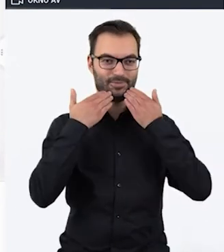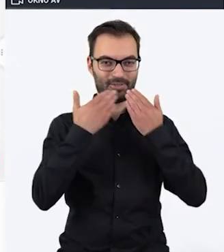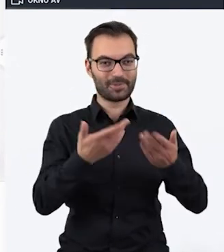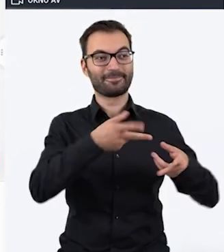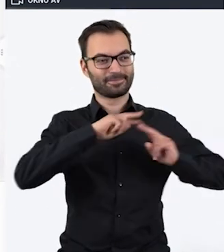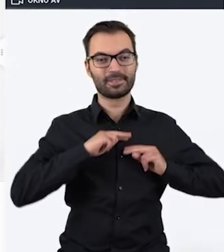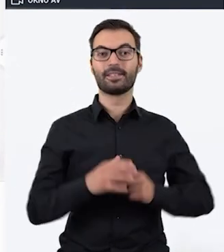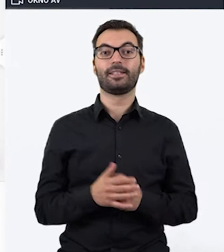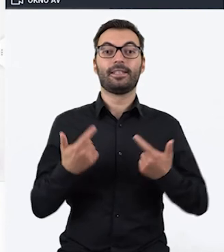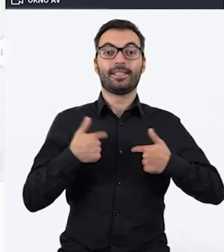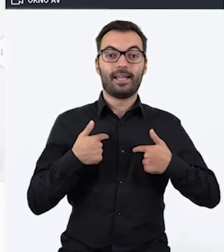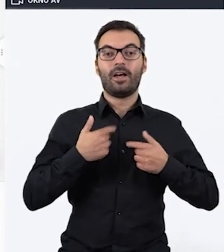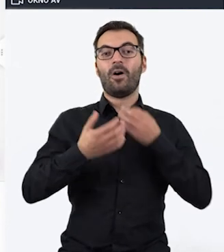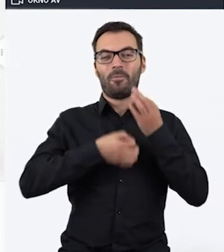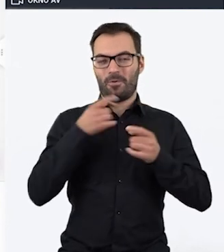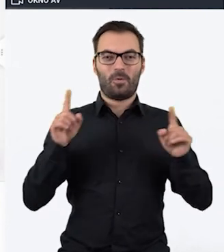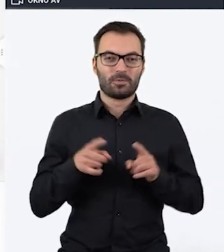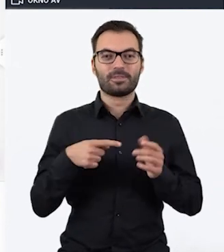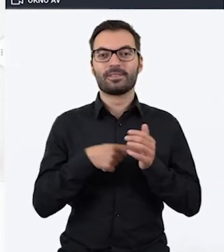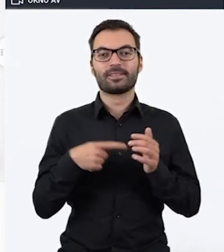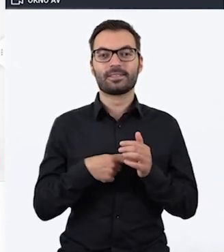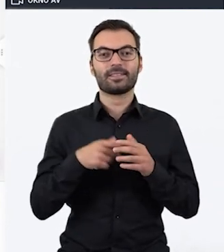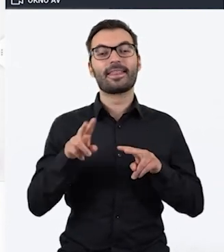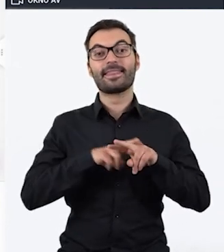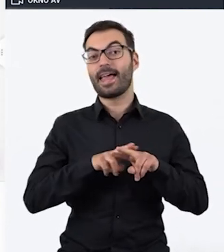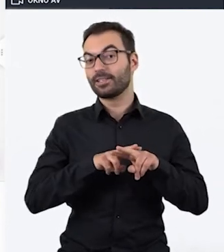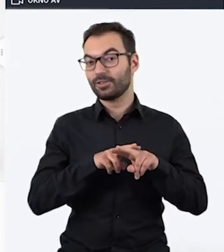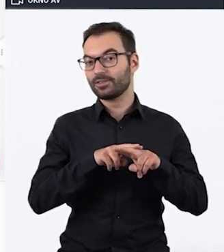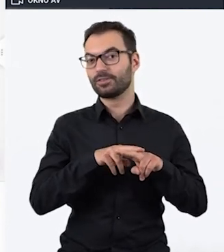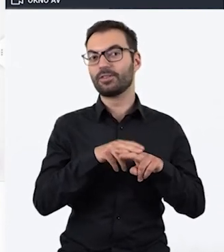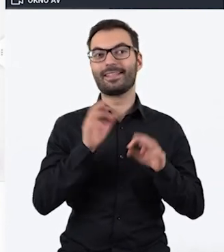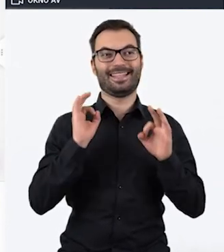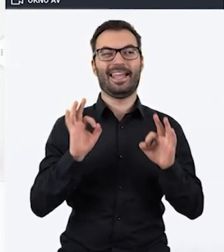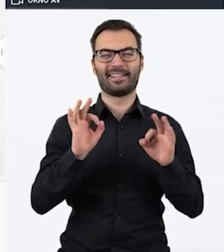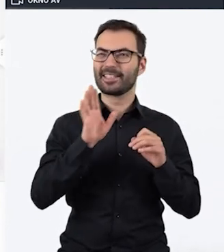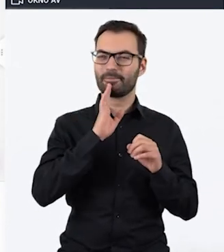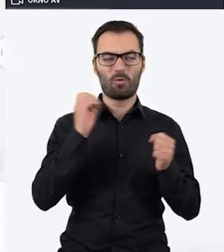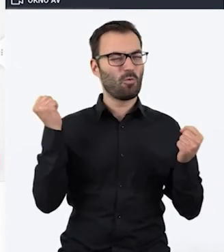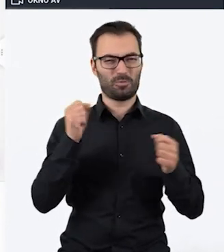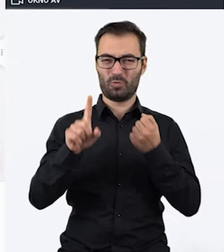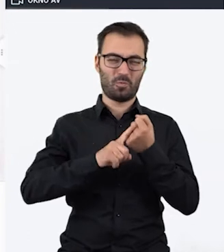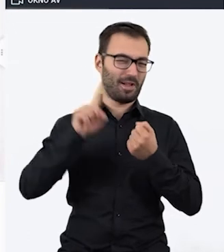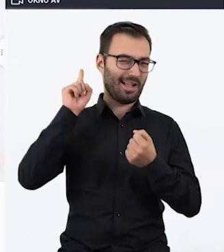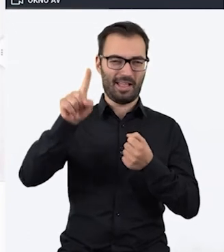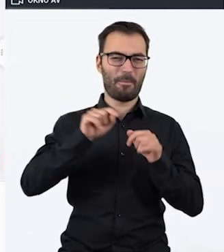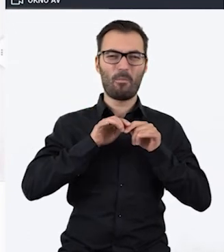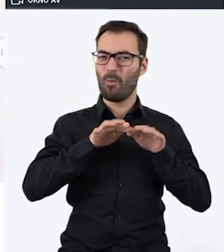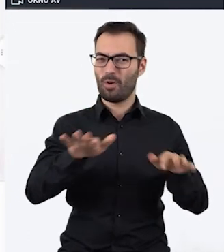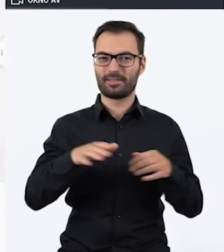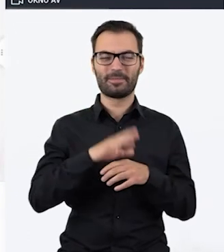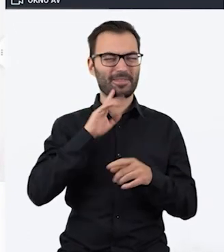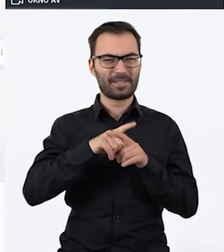Drodzy Państwo, ja powiem kilka słów na temat takiego narzędzia, które obecnie jest chyba najpopularniejszym i wydaje mi się, że jednym z